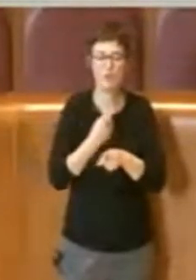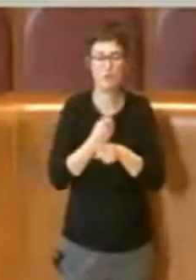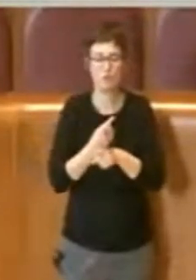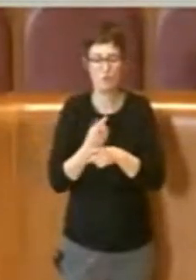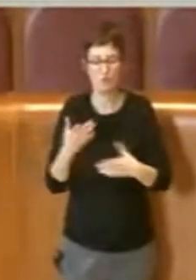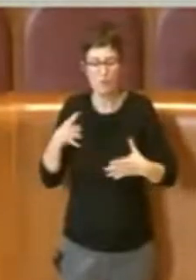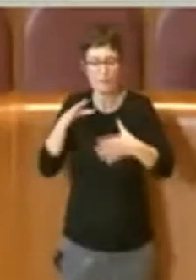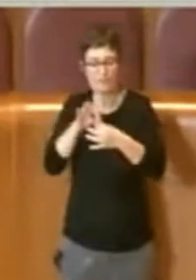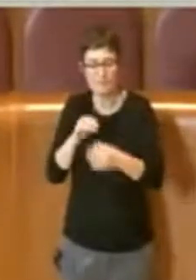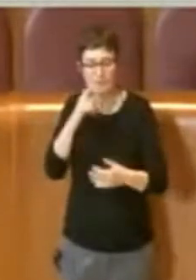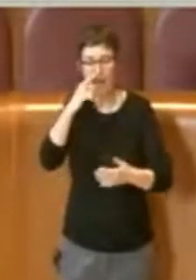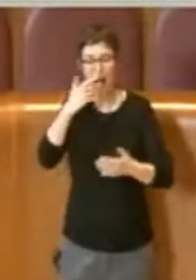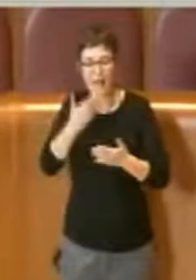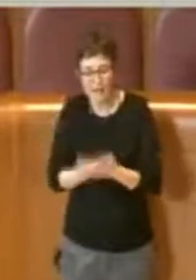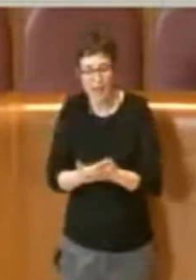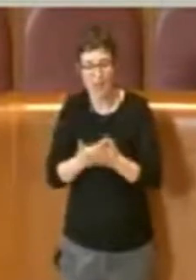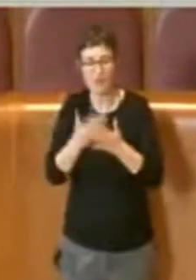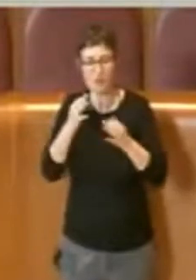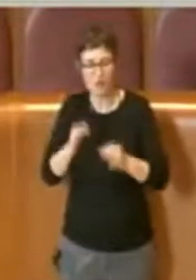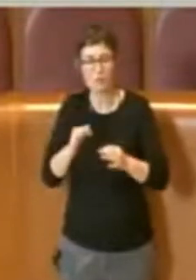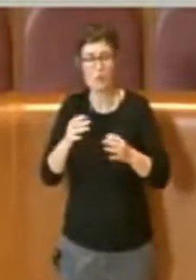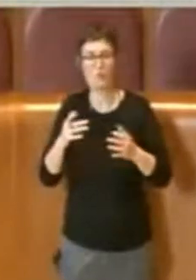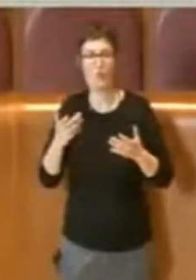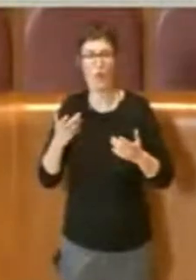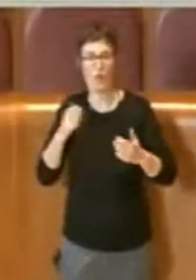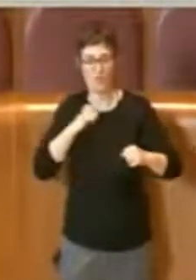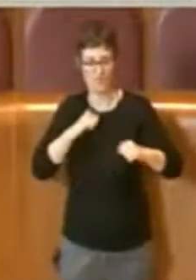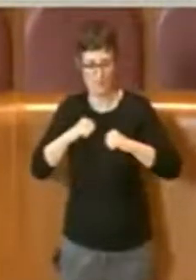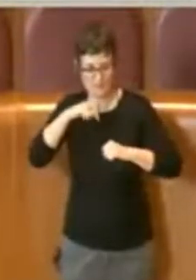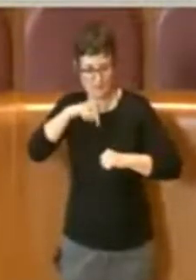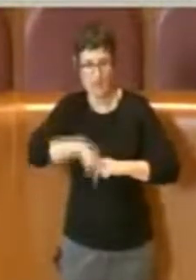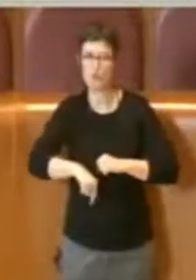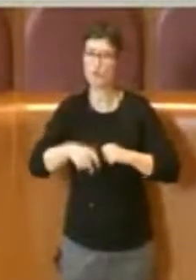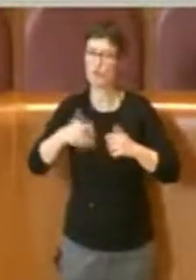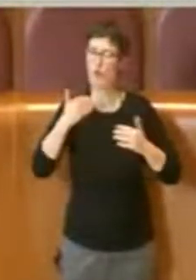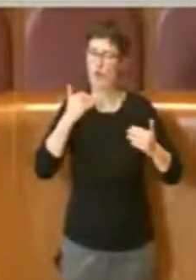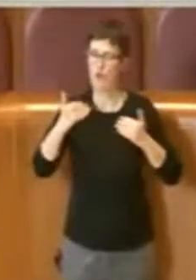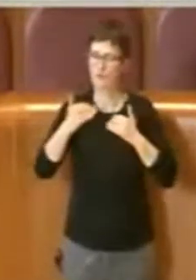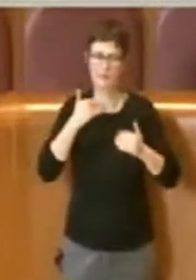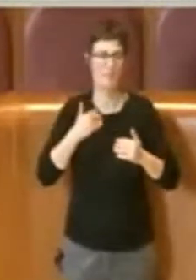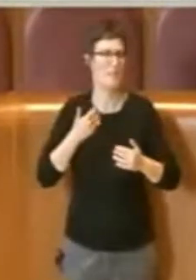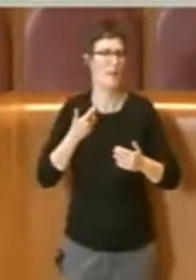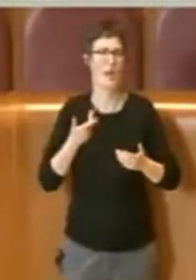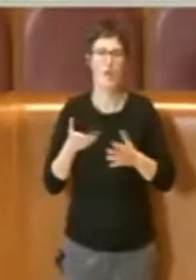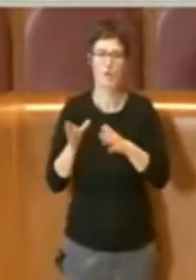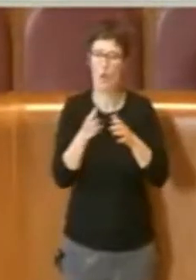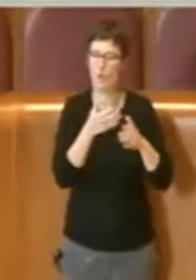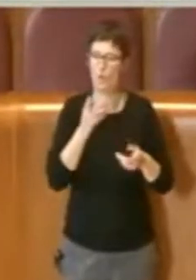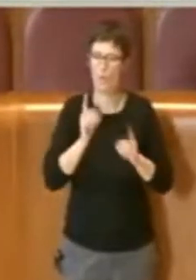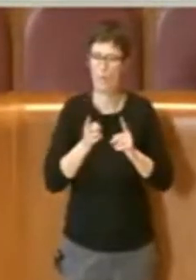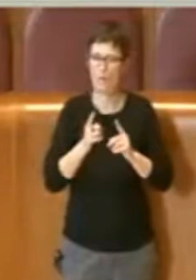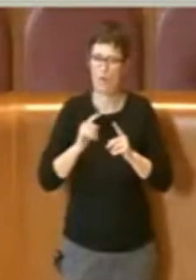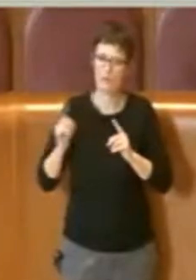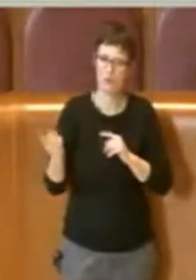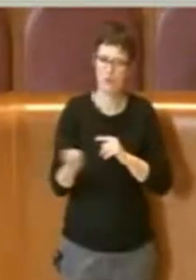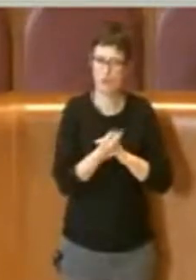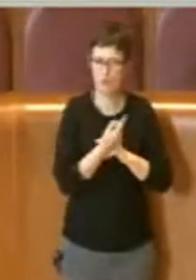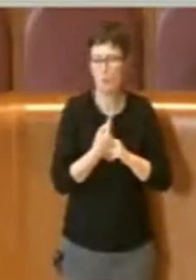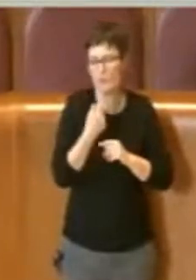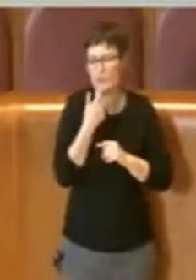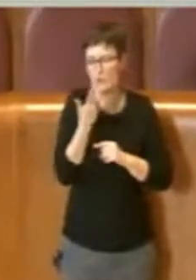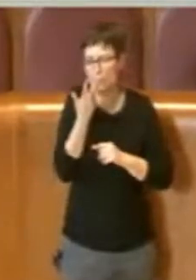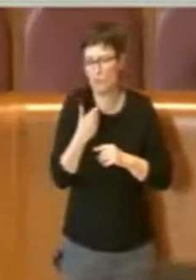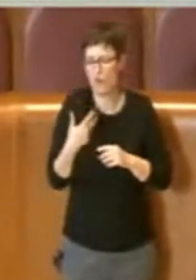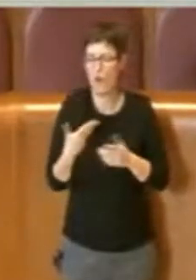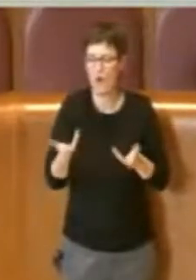amministrazione e questa assemblea anche con tutte le forze politiche o chi vorrà ovviamente dare il suo contributo possa